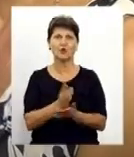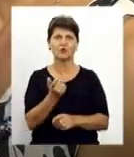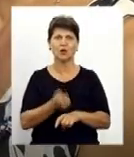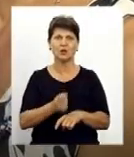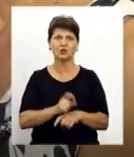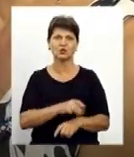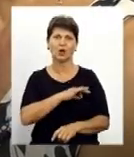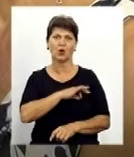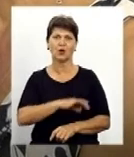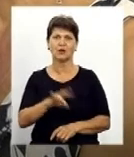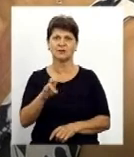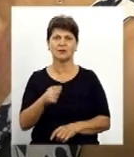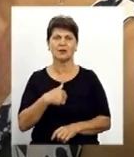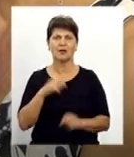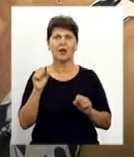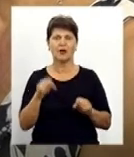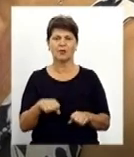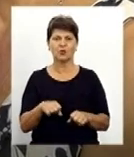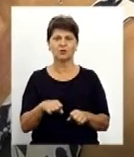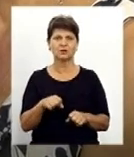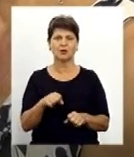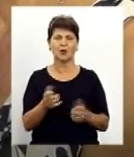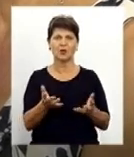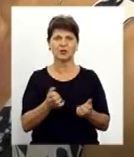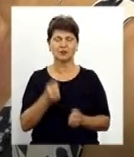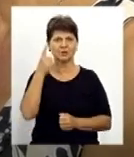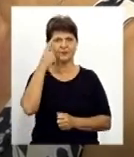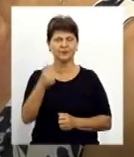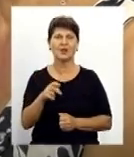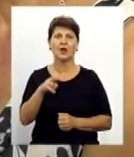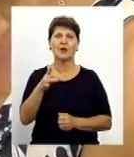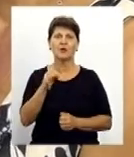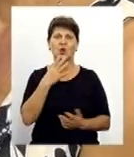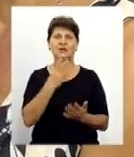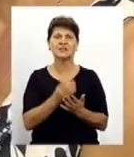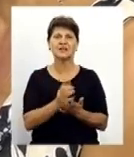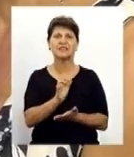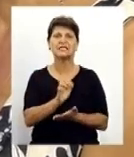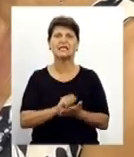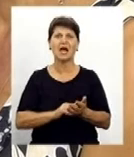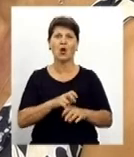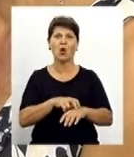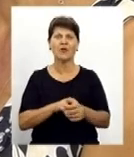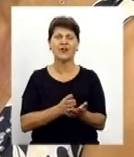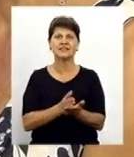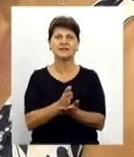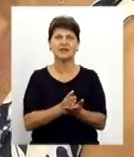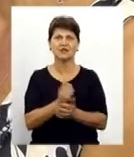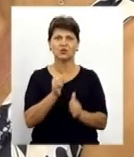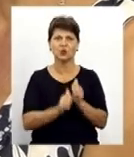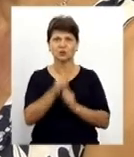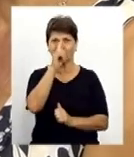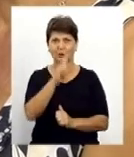і я можу отримувати повідомлення про свій страховий стаж кожен місяць, і про суму,